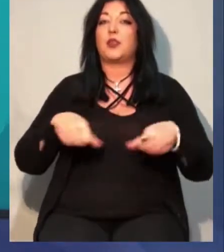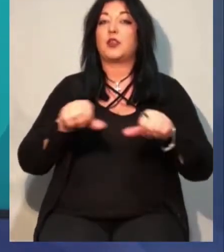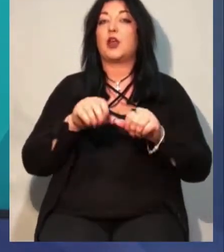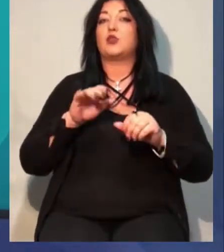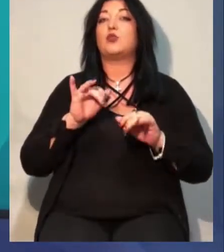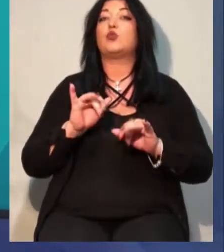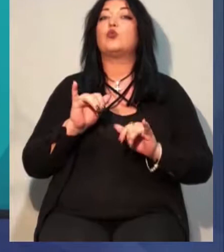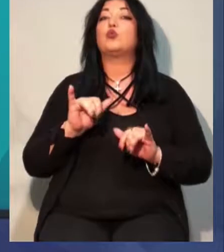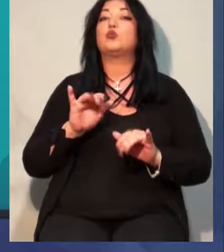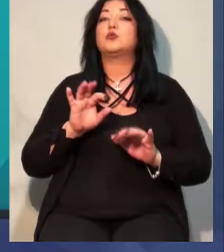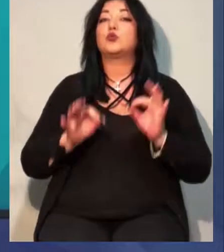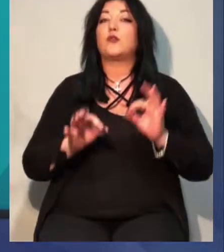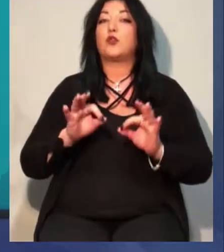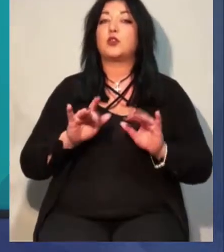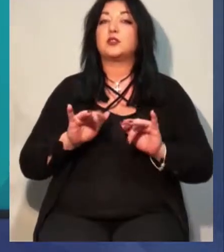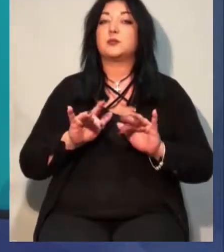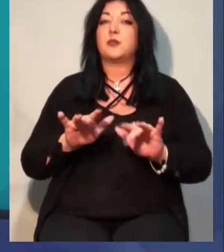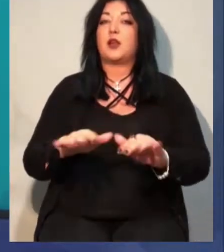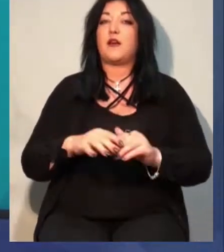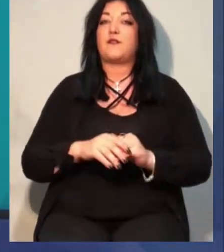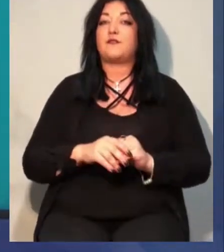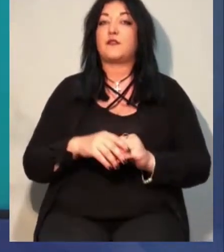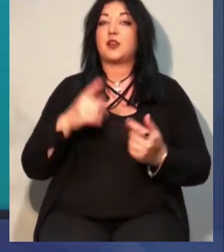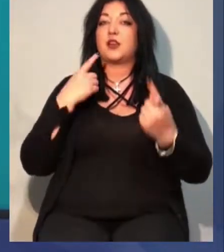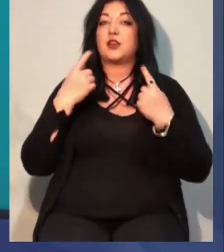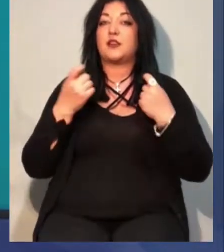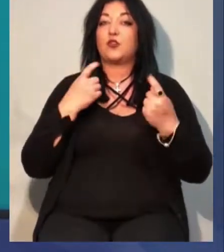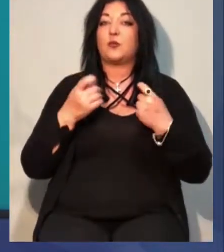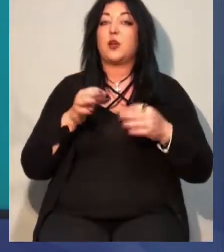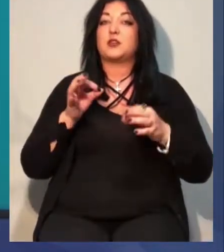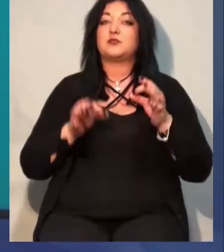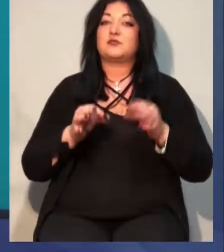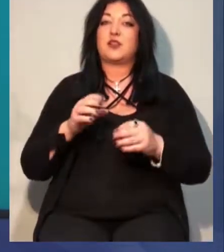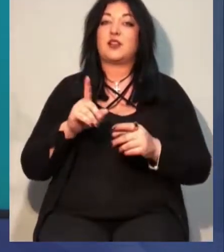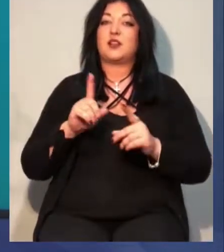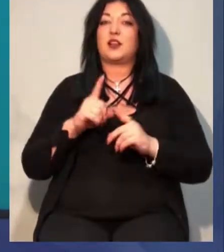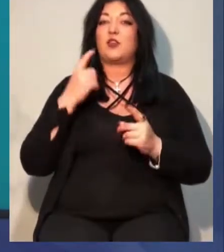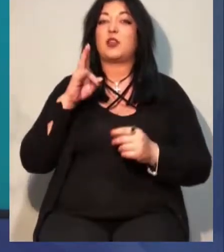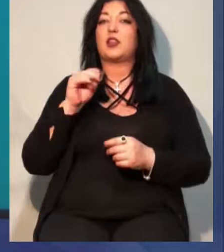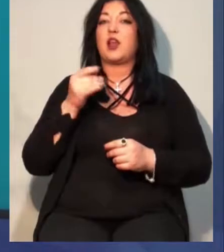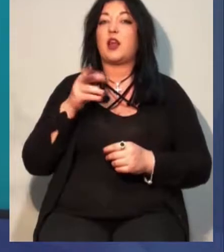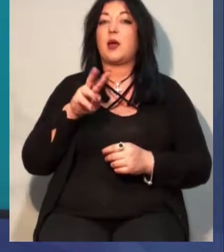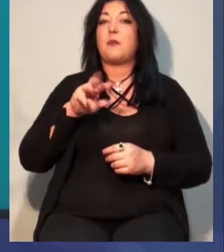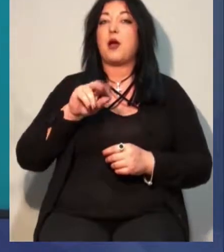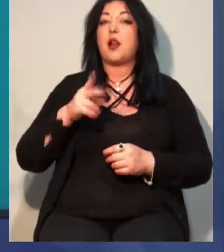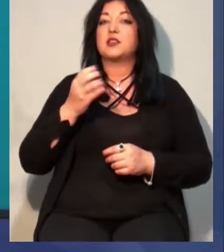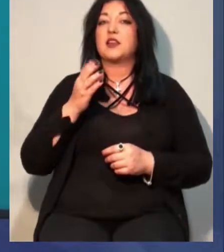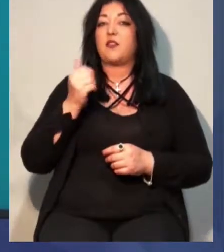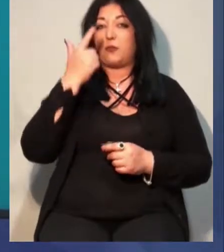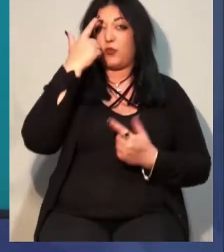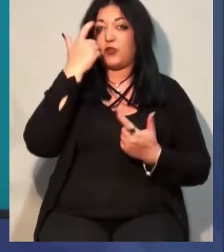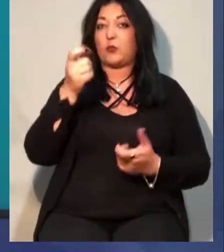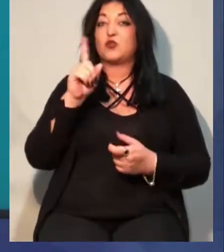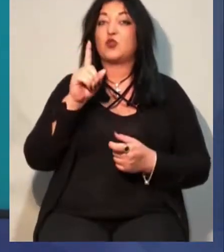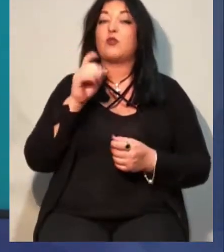Начальниця відділу Департаменту інформації та зв'язків з громадськістю Одеської міськради Наталя Мальцева повідомила, що озвучувати позицію